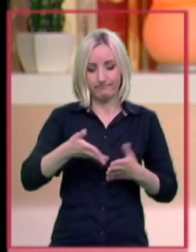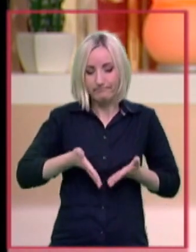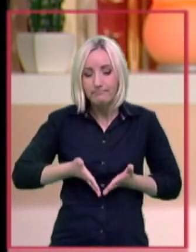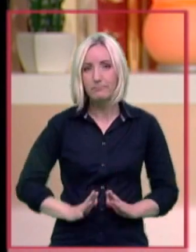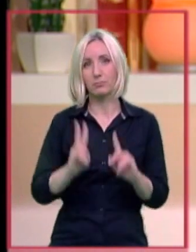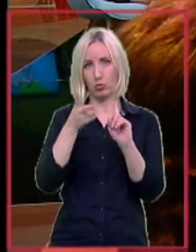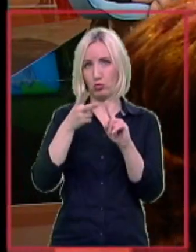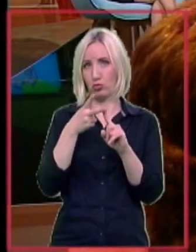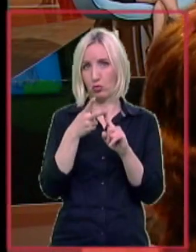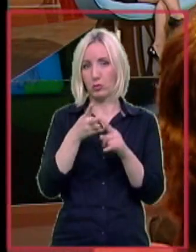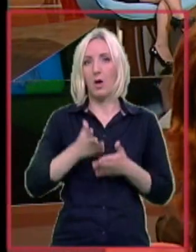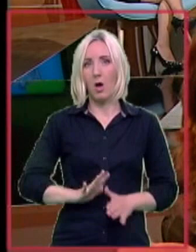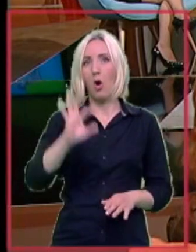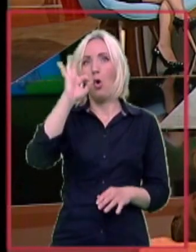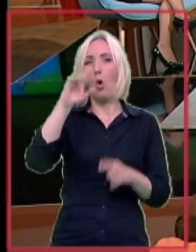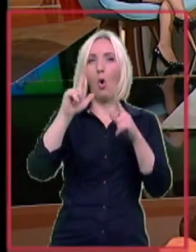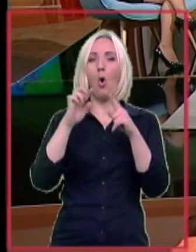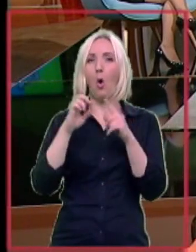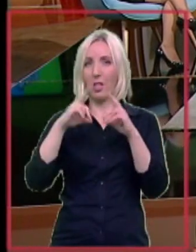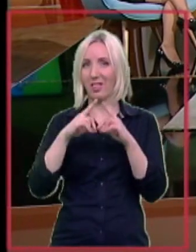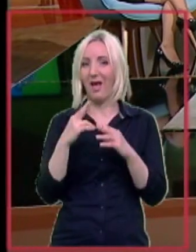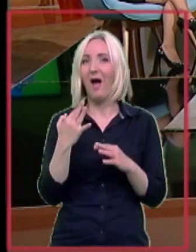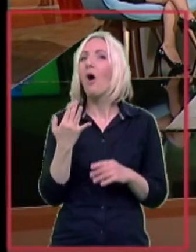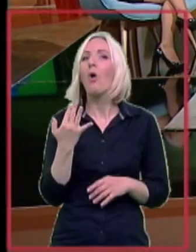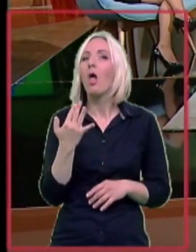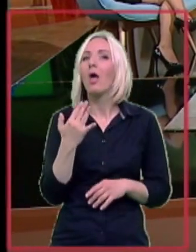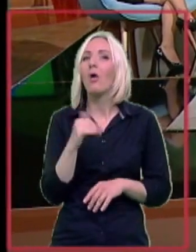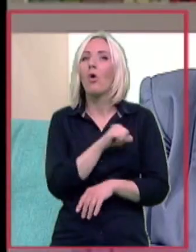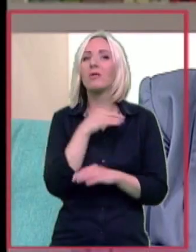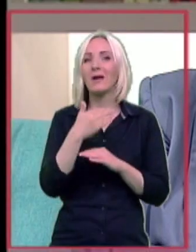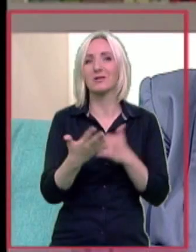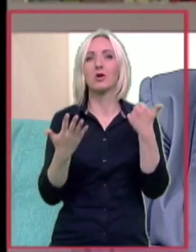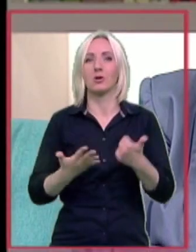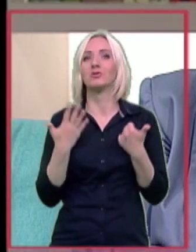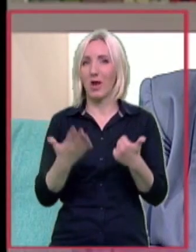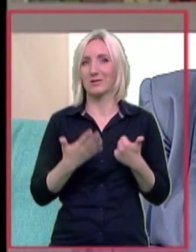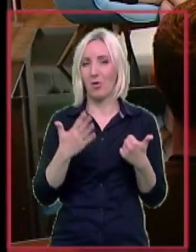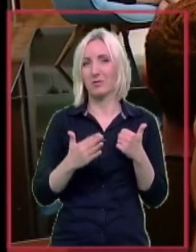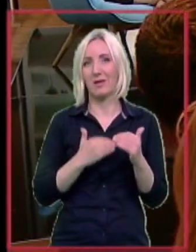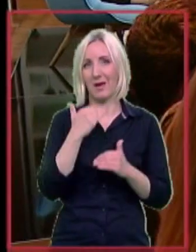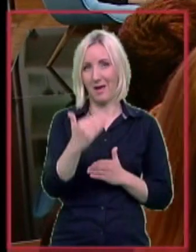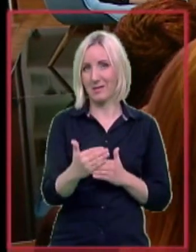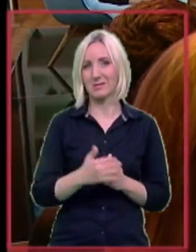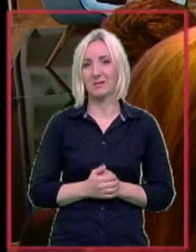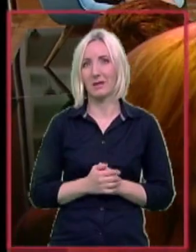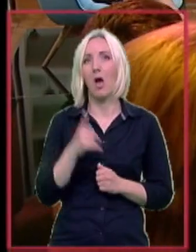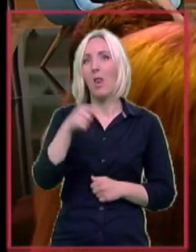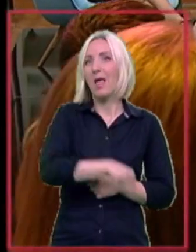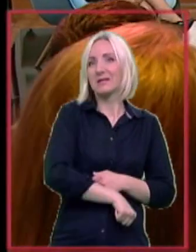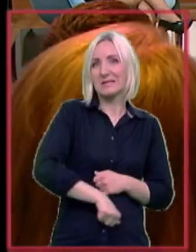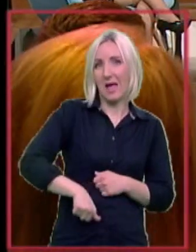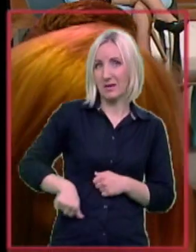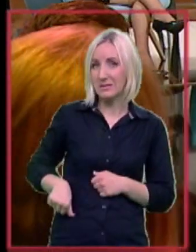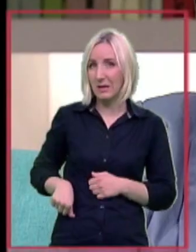i rađa se Olja, koliko godina kasnije? Pa skoro šest godina. Ona je na carski rez,